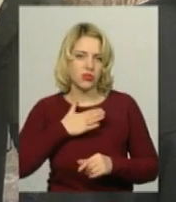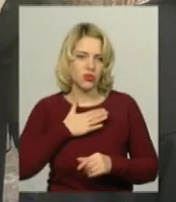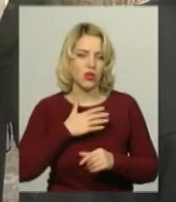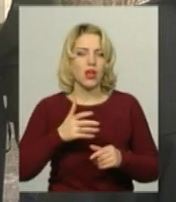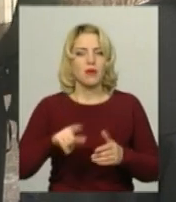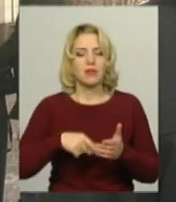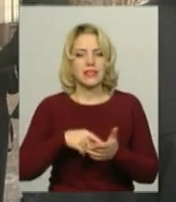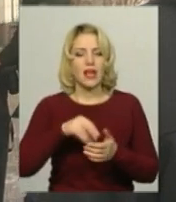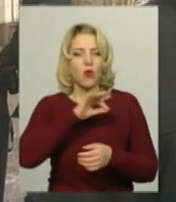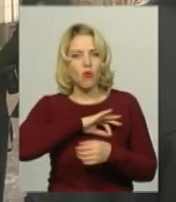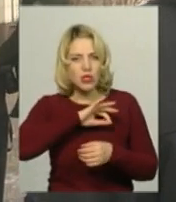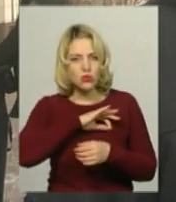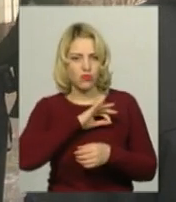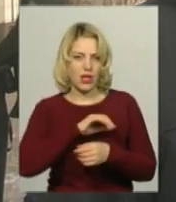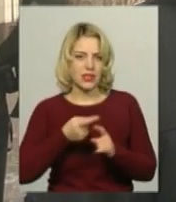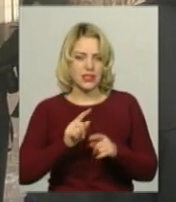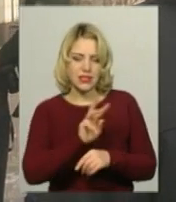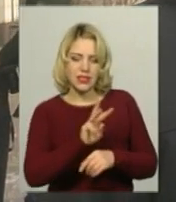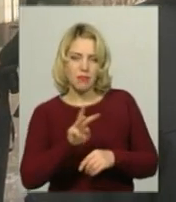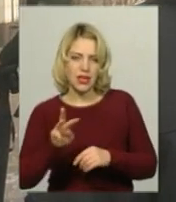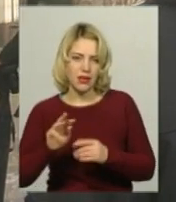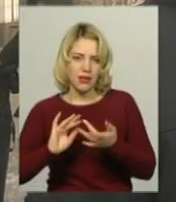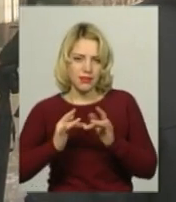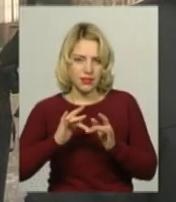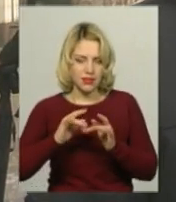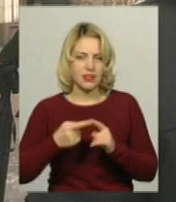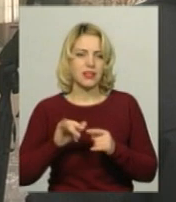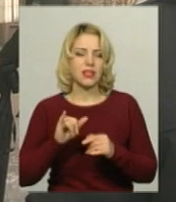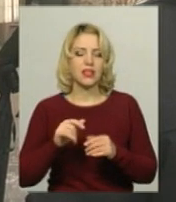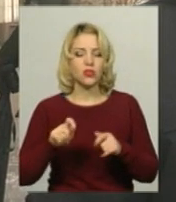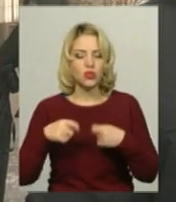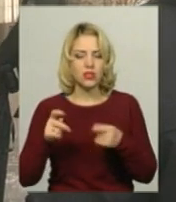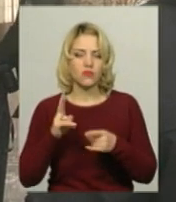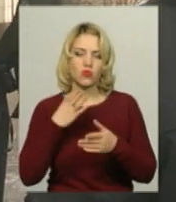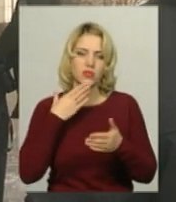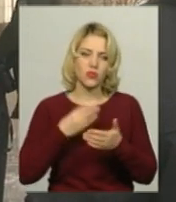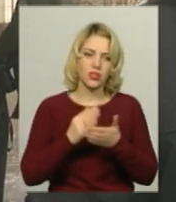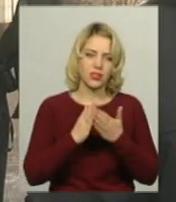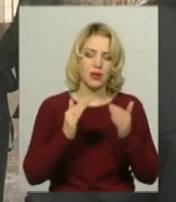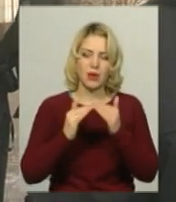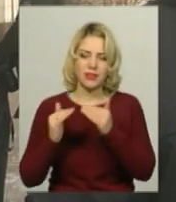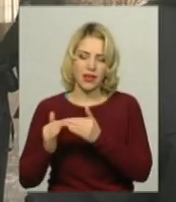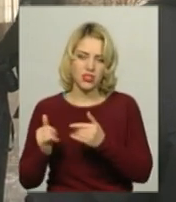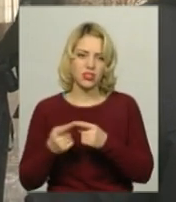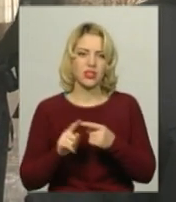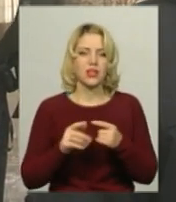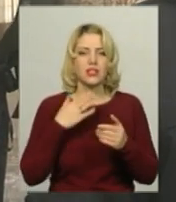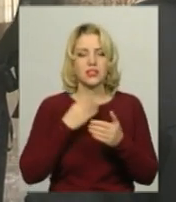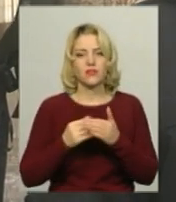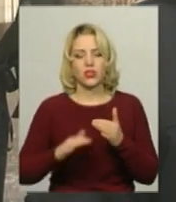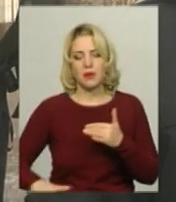цими посиланнями, а також донести до людей, в кого є свої майданчики, свої будинки, прилегала територія,